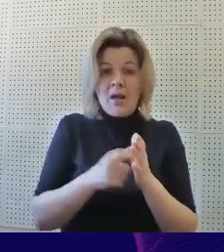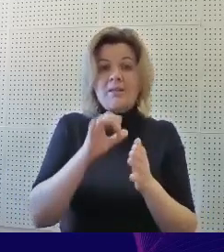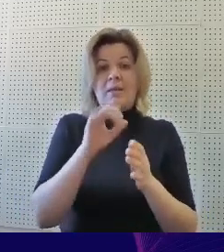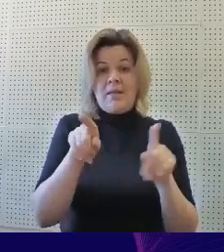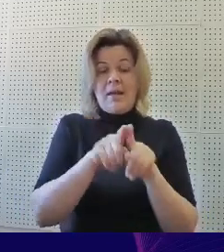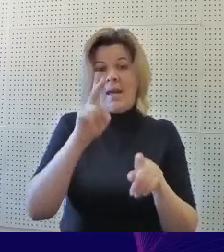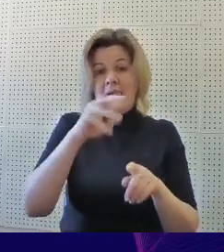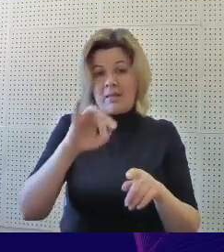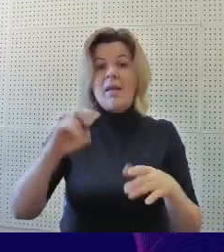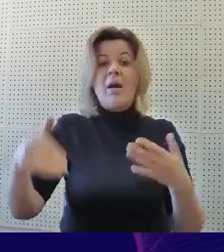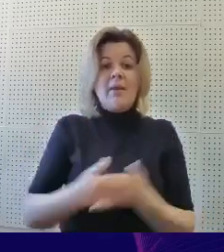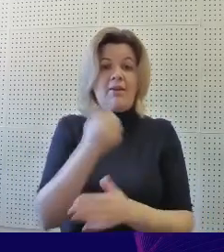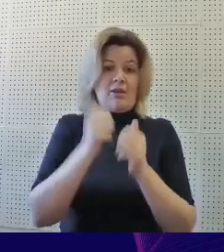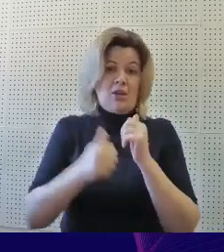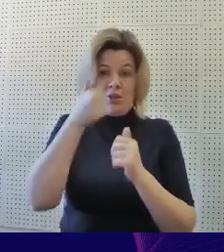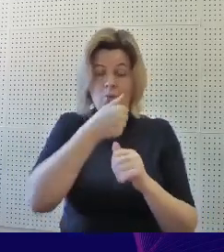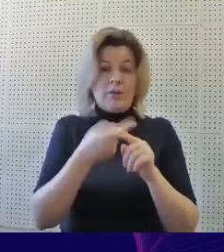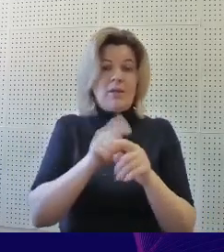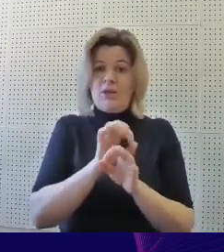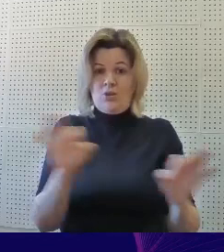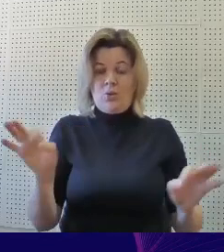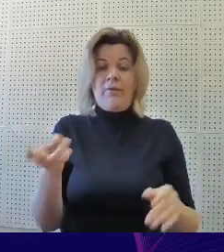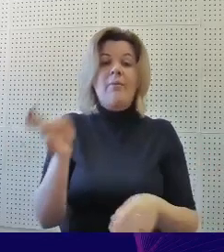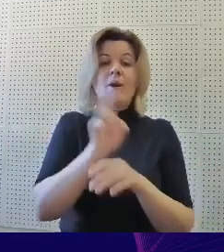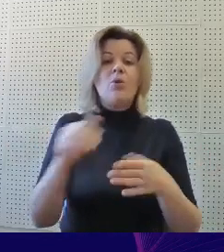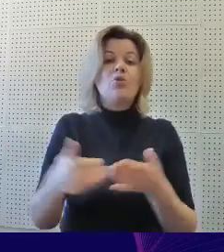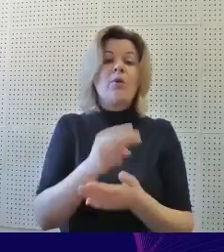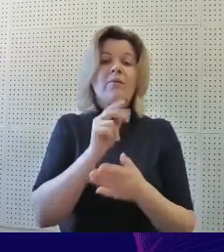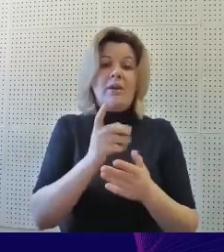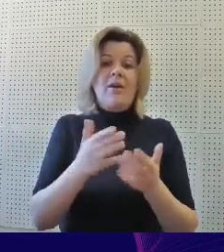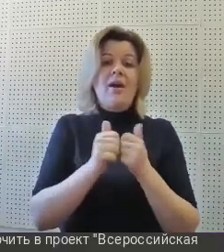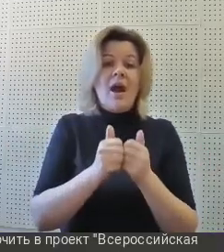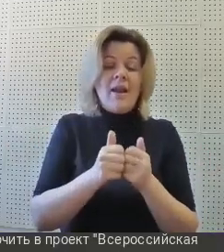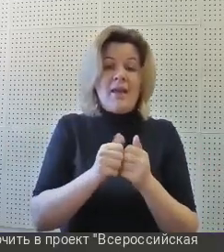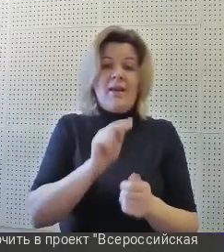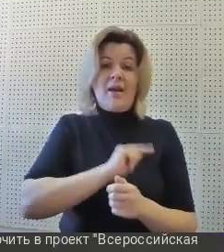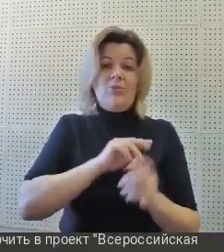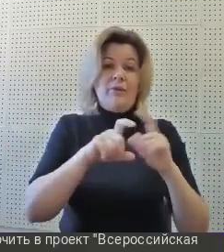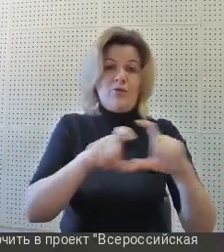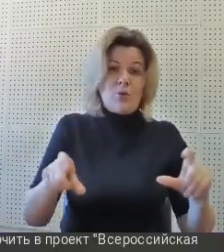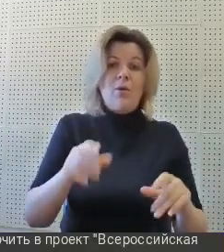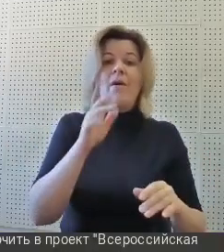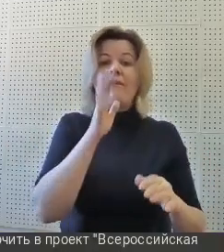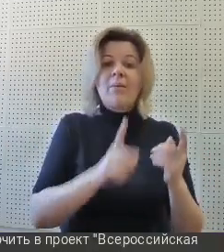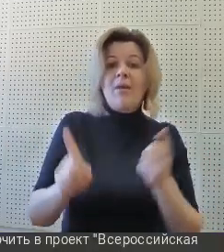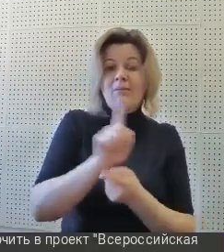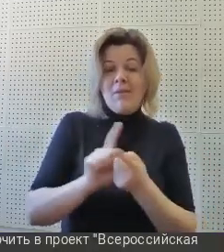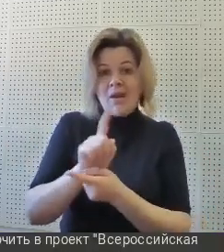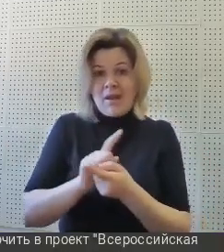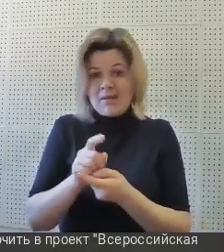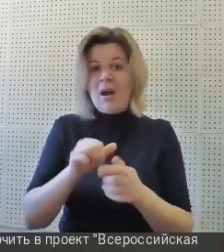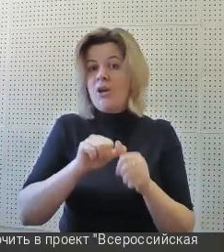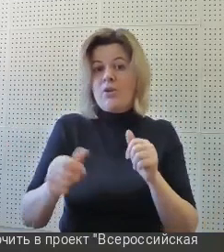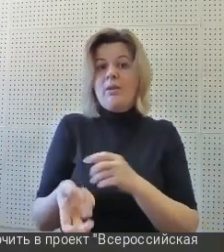ежегодно. И это очень здорово. Потому что приходят новые коллеги работать в школы, время меняется, особенно молодые,